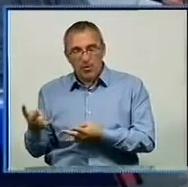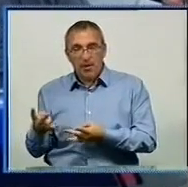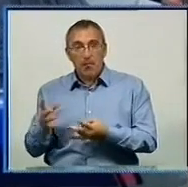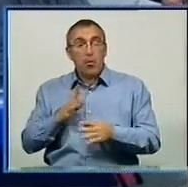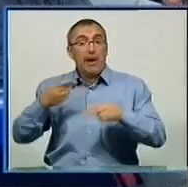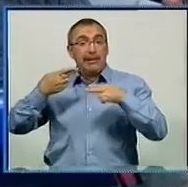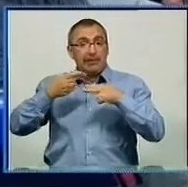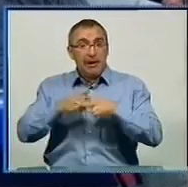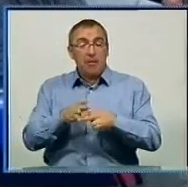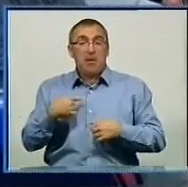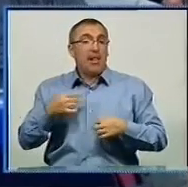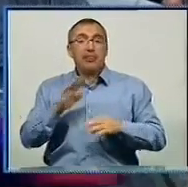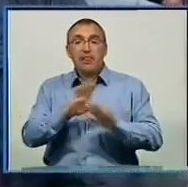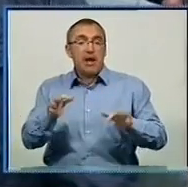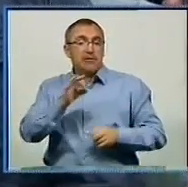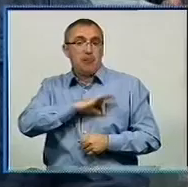техніка, яку ми не використовуємо.